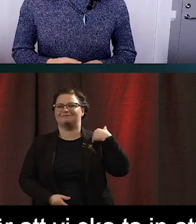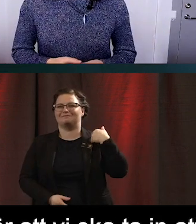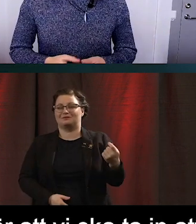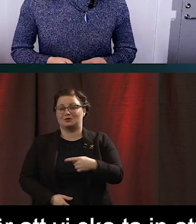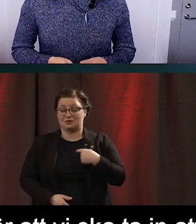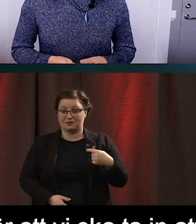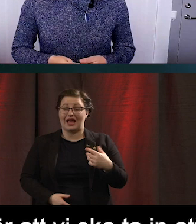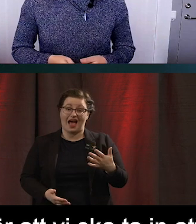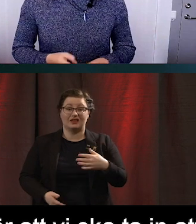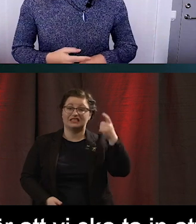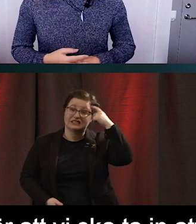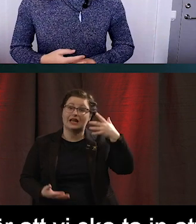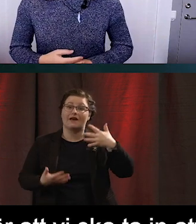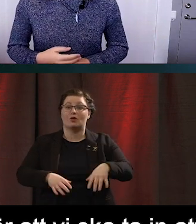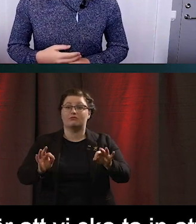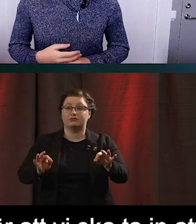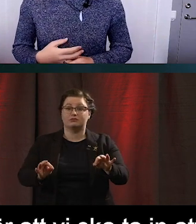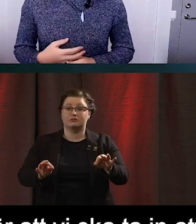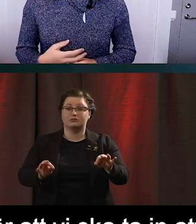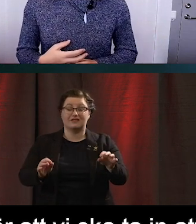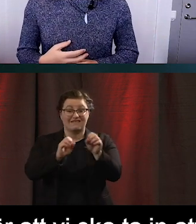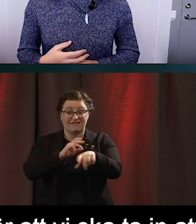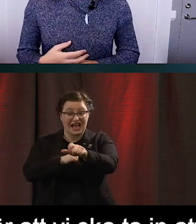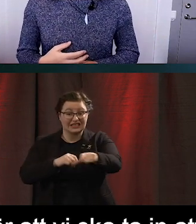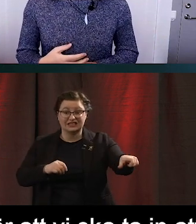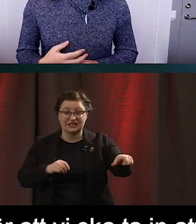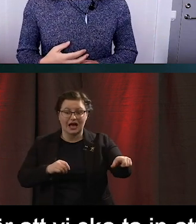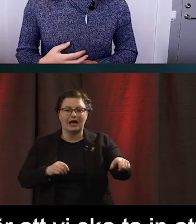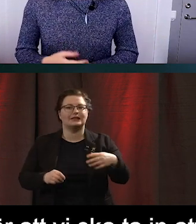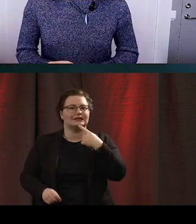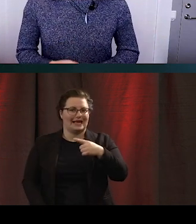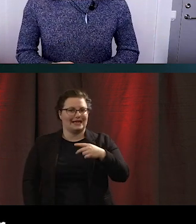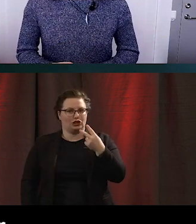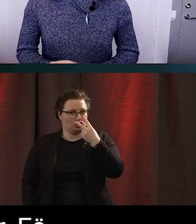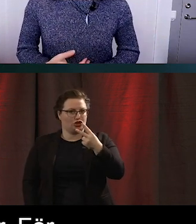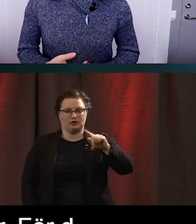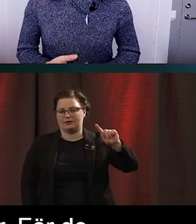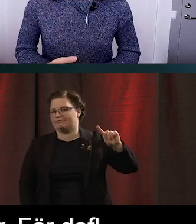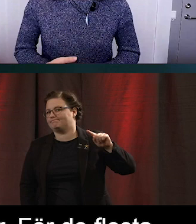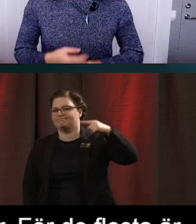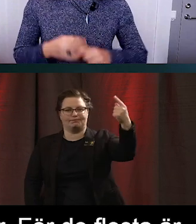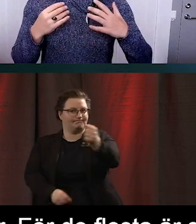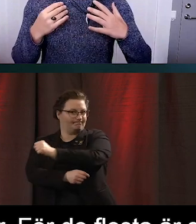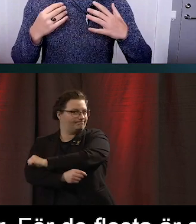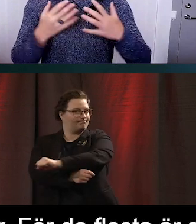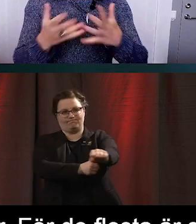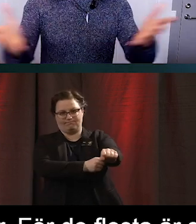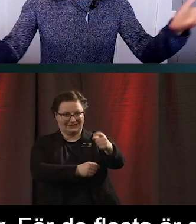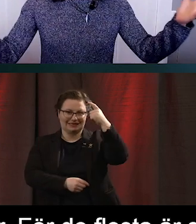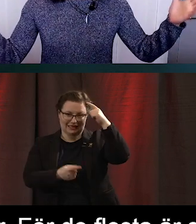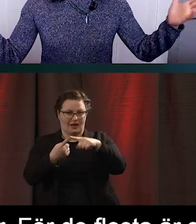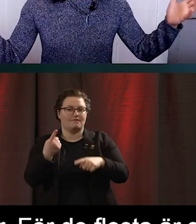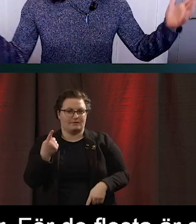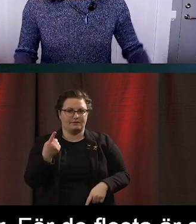funkar. Och för de flesta av oss är synen vårt absolut mest dominanta sinne och vår